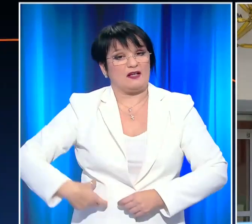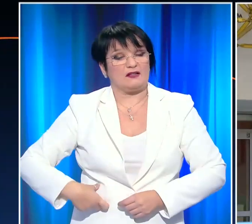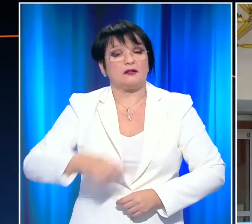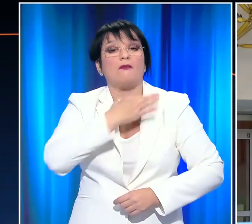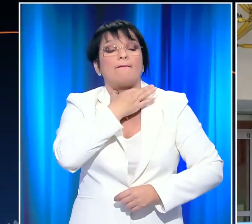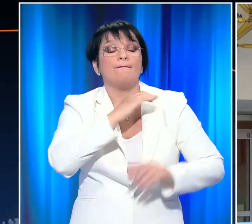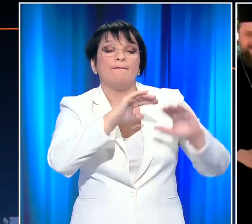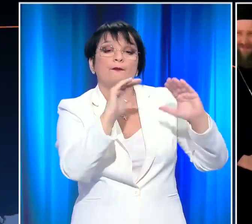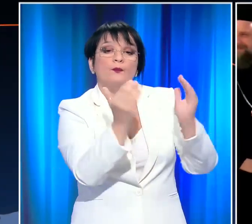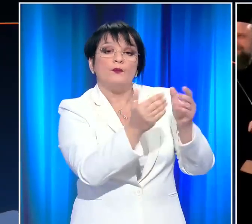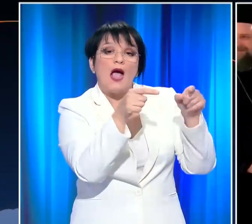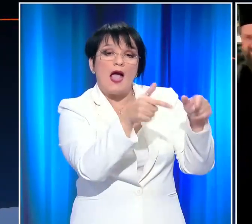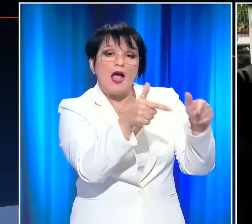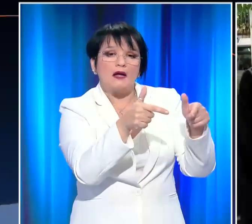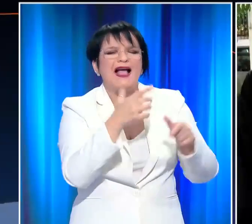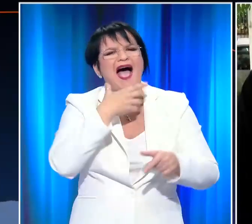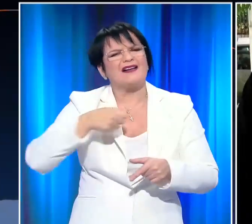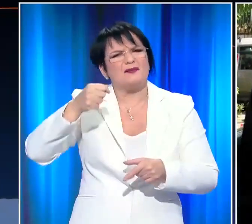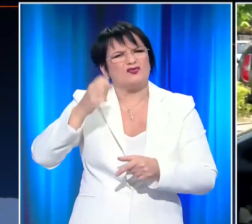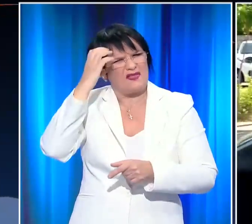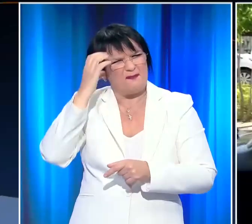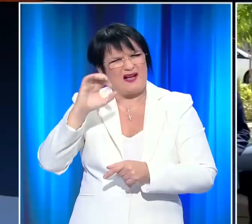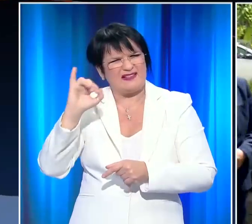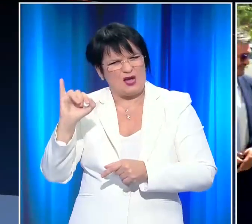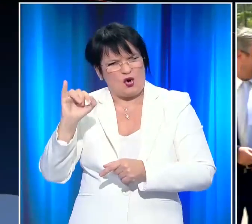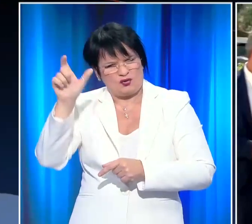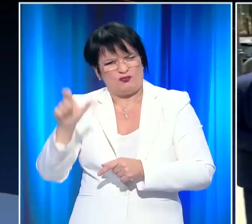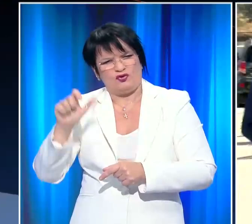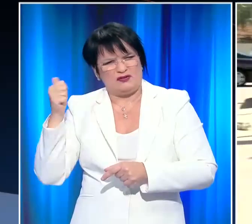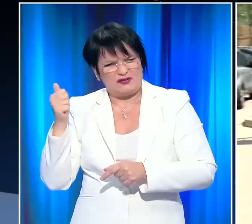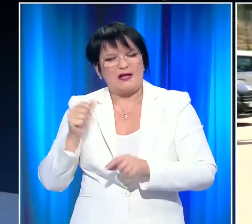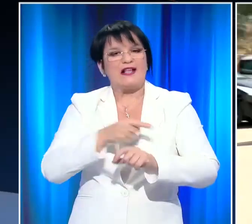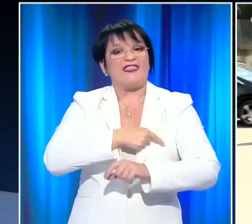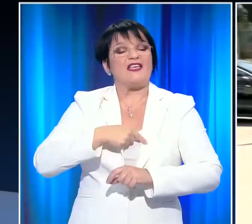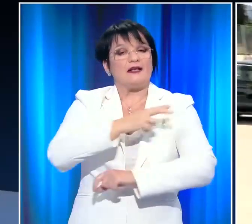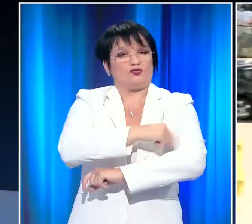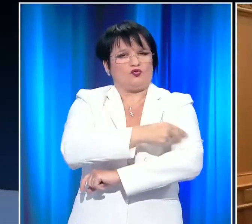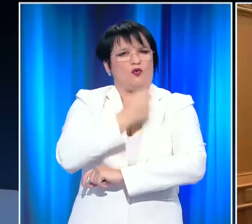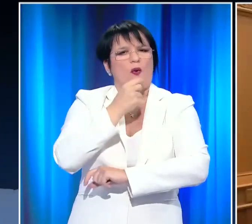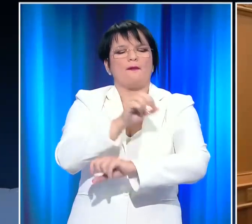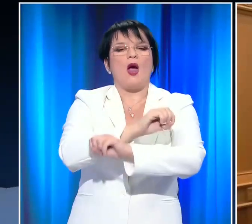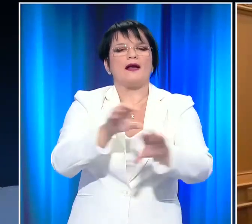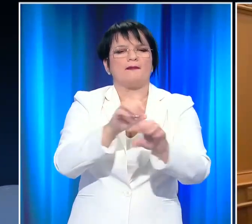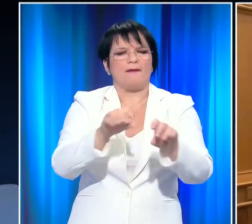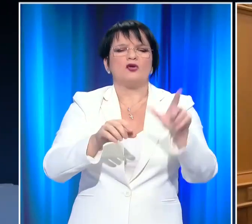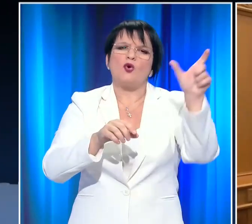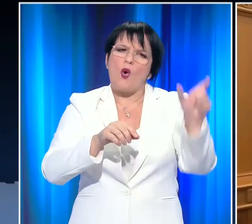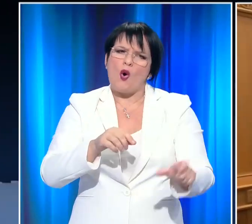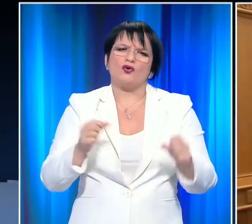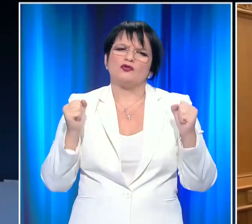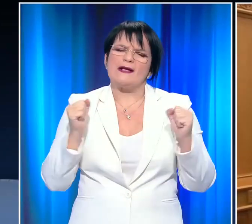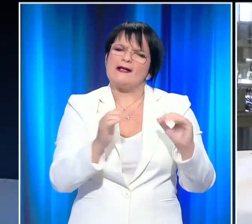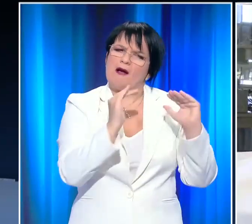μονάδα αυξημένης φροντίδας νοσηλεύεται ο Αρχιεπισκόπος Ιερώνυμος και σύμφωνα με ανακοίνωση της διοίκησης του νοσοκομείου η κατάστασή του